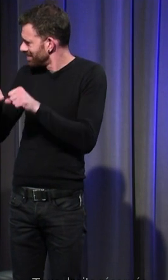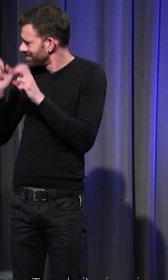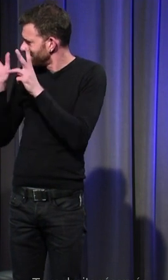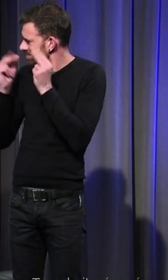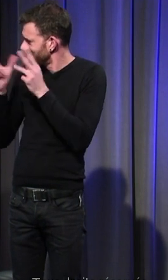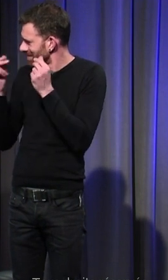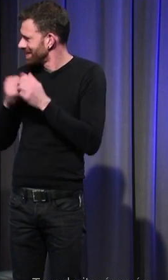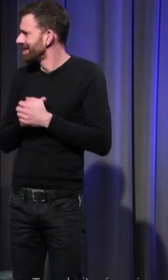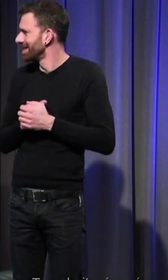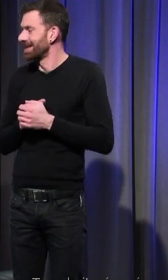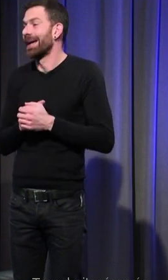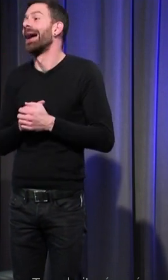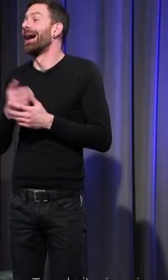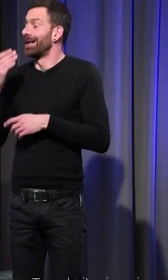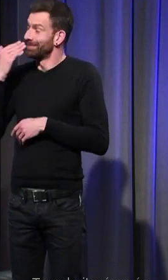'acédie et la dilection merci